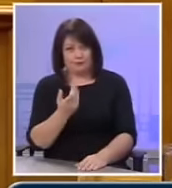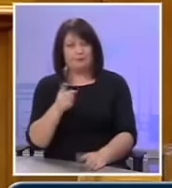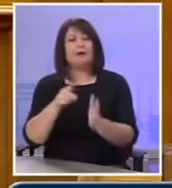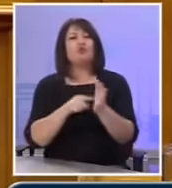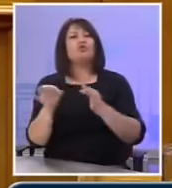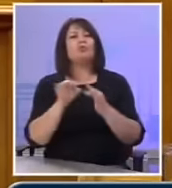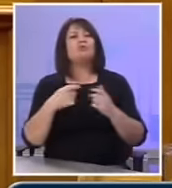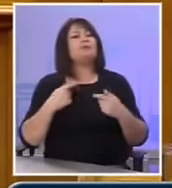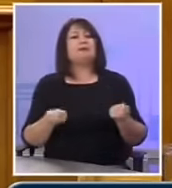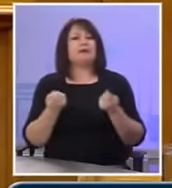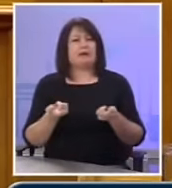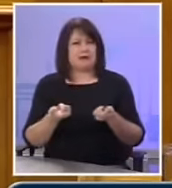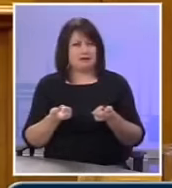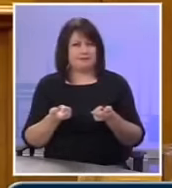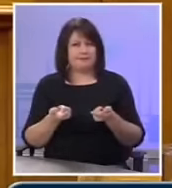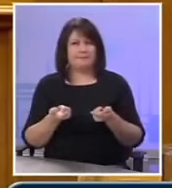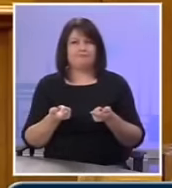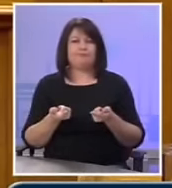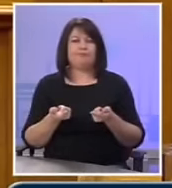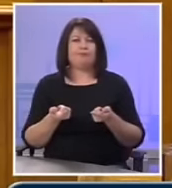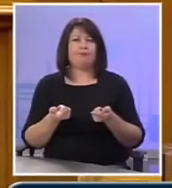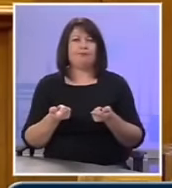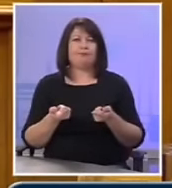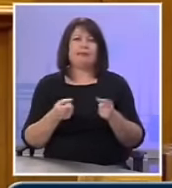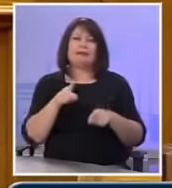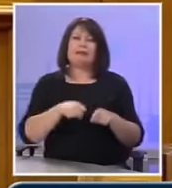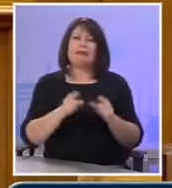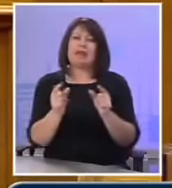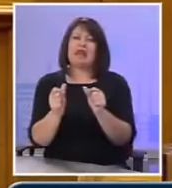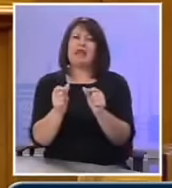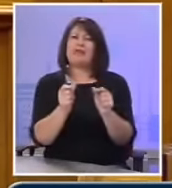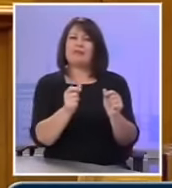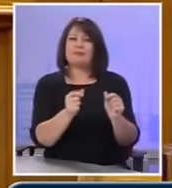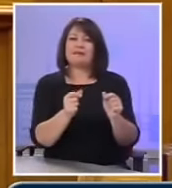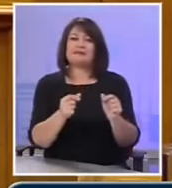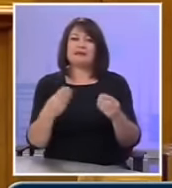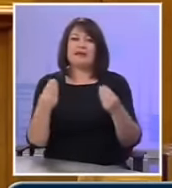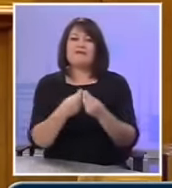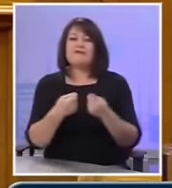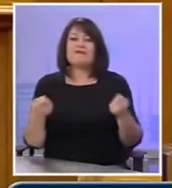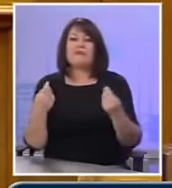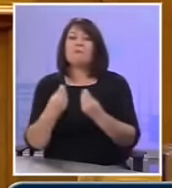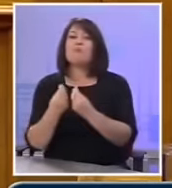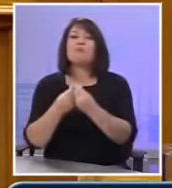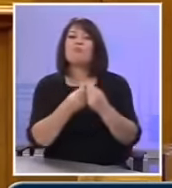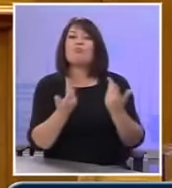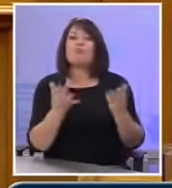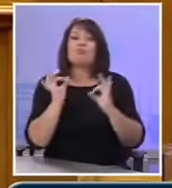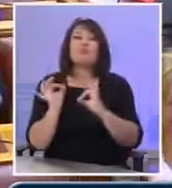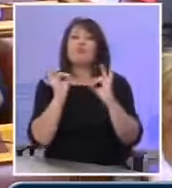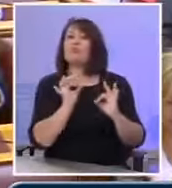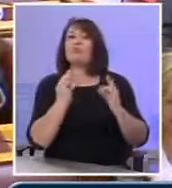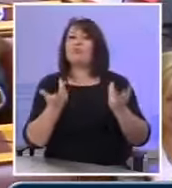νομοσχέδιο είναι κάποιες ρυθμίσεις πότε θα εφαρμόζονται και πώς ακριβώς θα